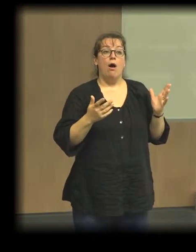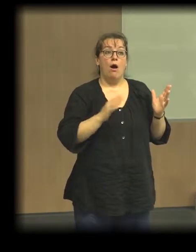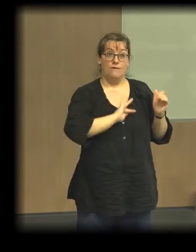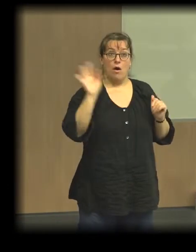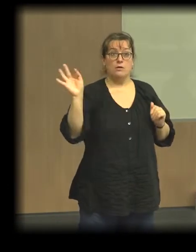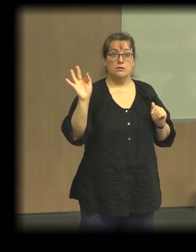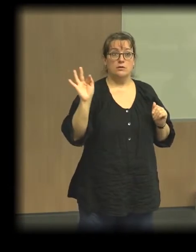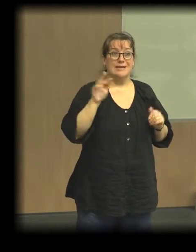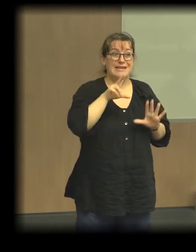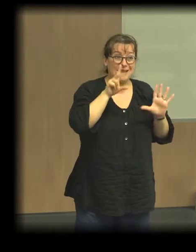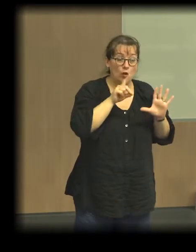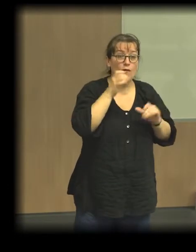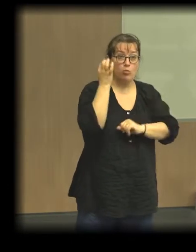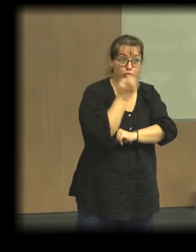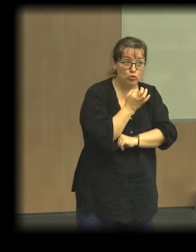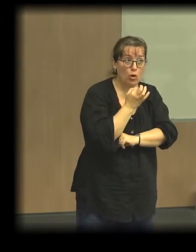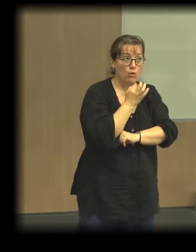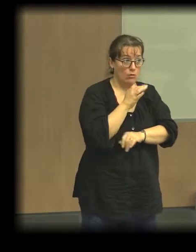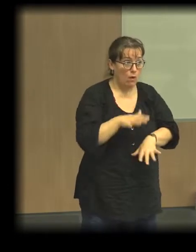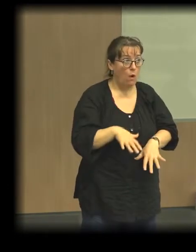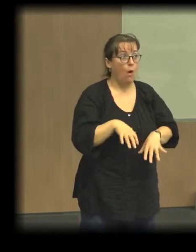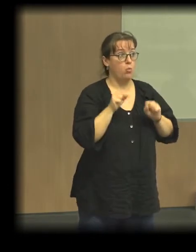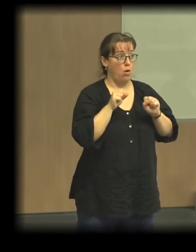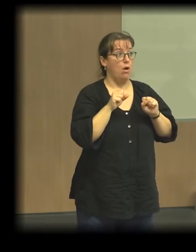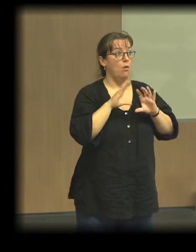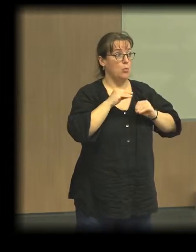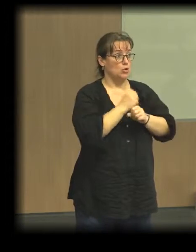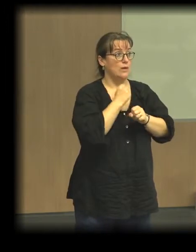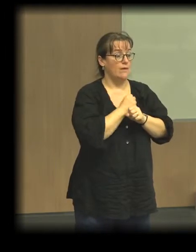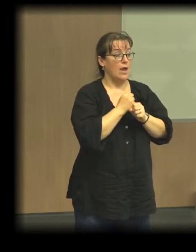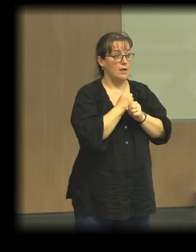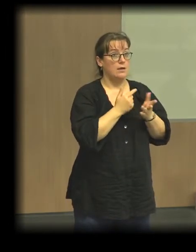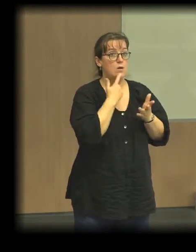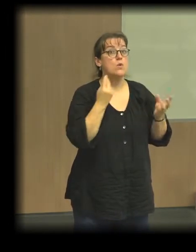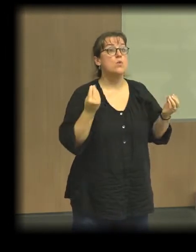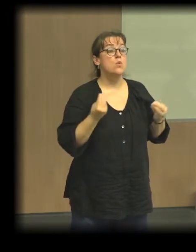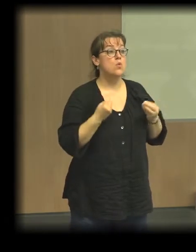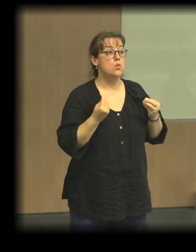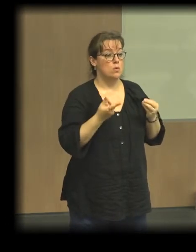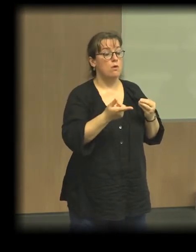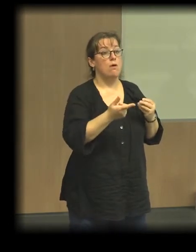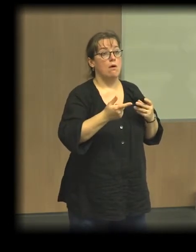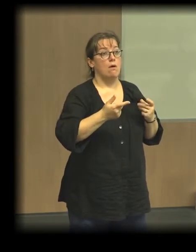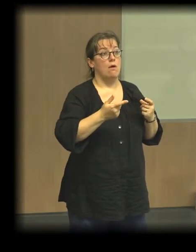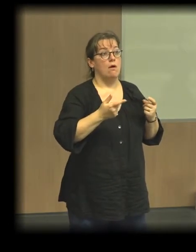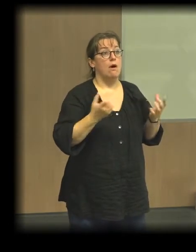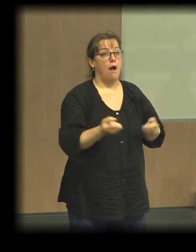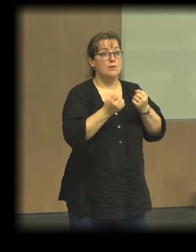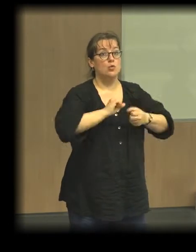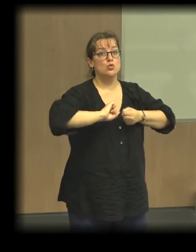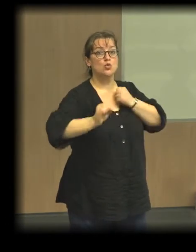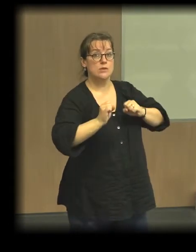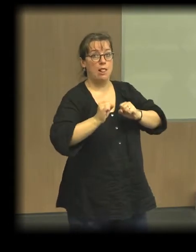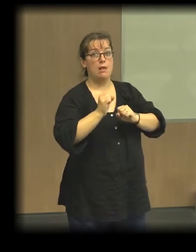'emploi dans l'économie sociale et solidaire, ce sont des emplois dans l'action sociale et médico